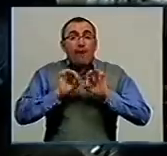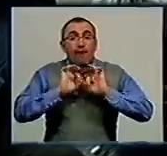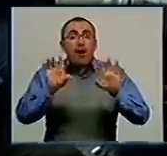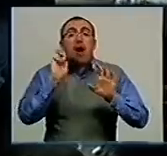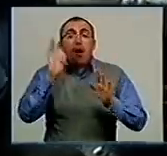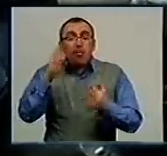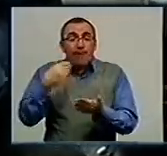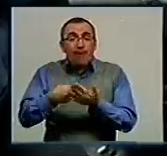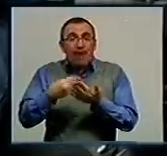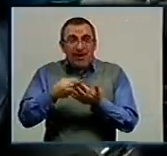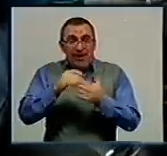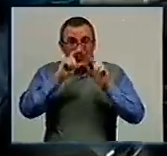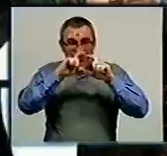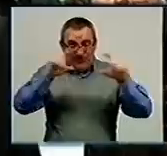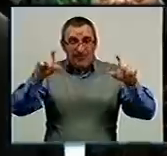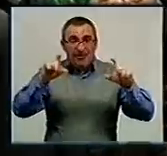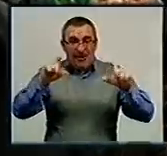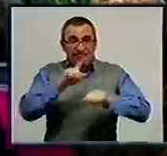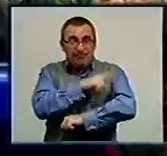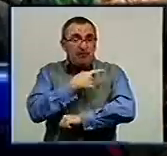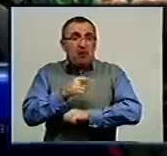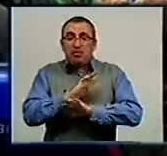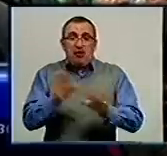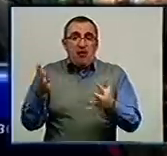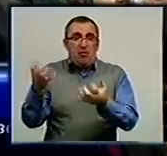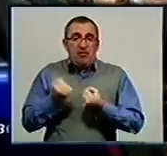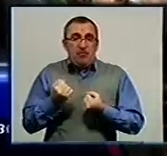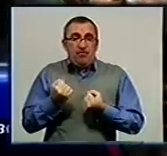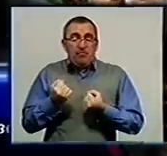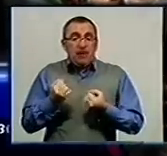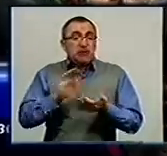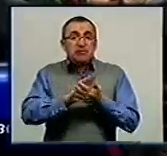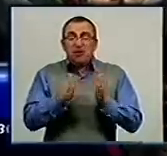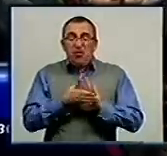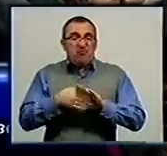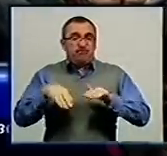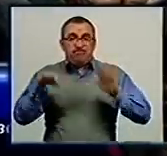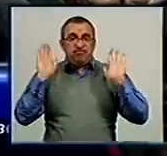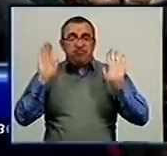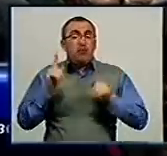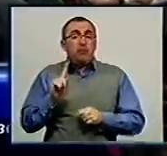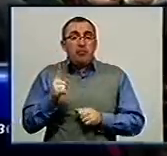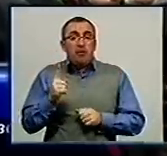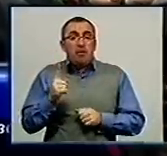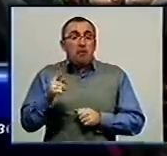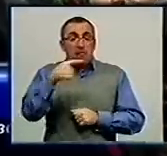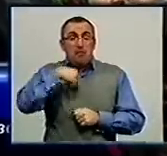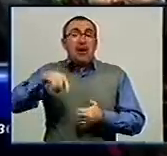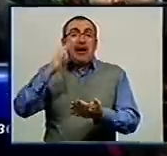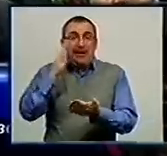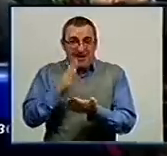фінансуватиметься заклад, так і не отримали. Ситуацію тому і патовою я назвав, тому що, вроді би, ми є, а